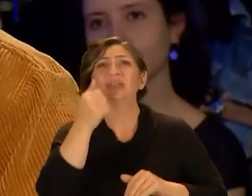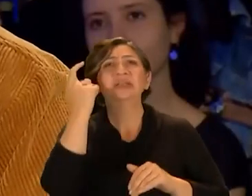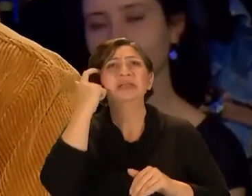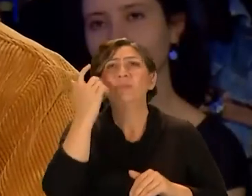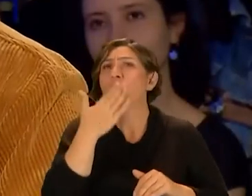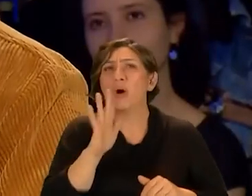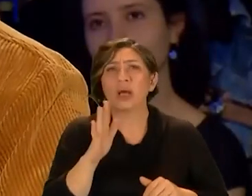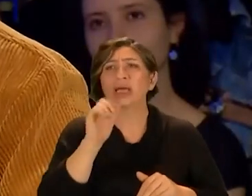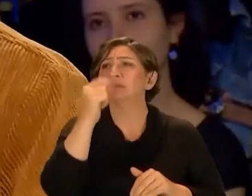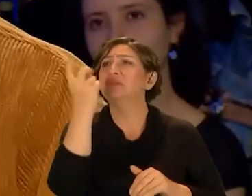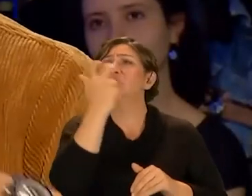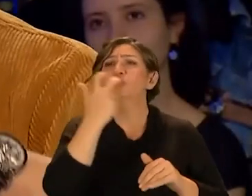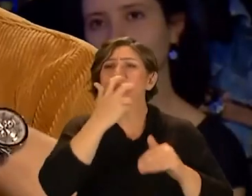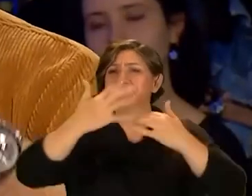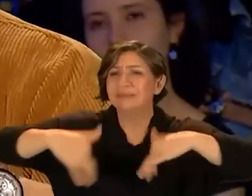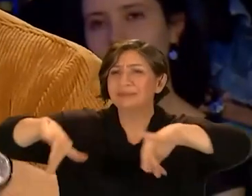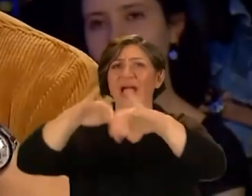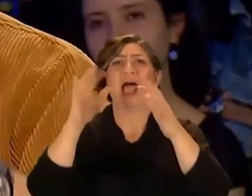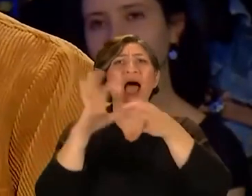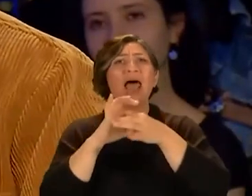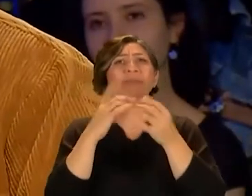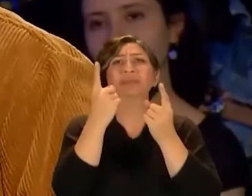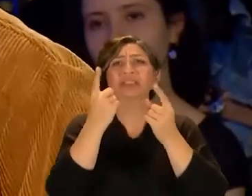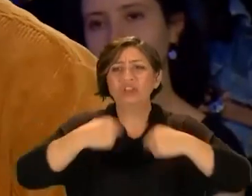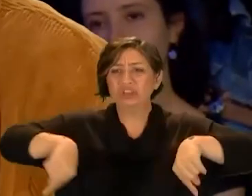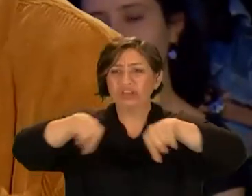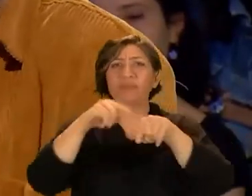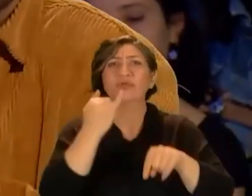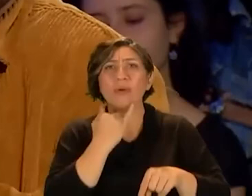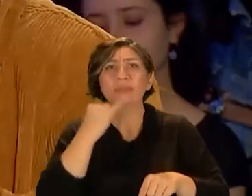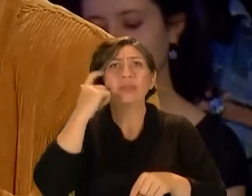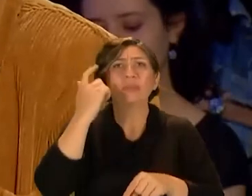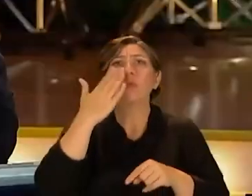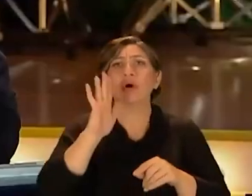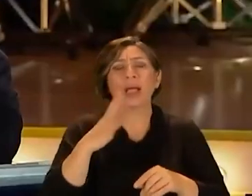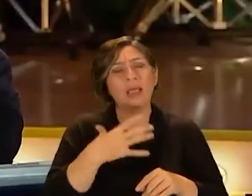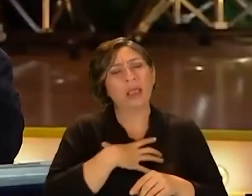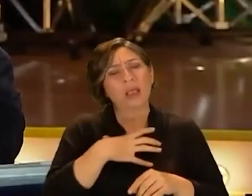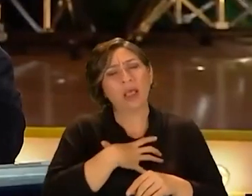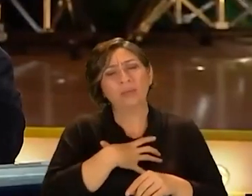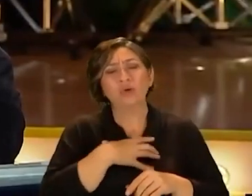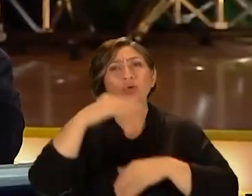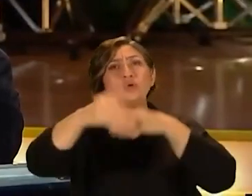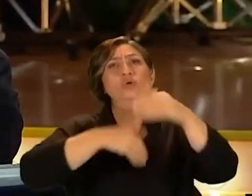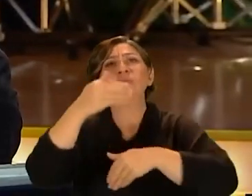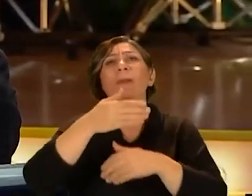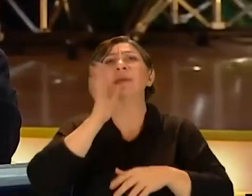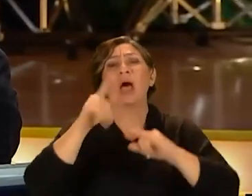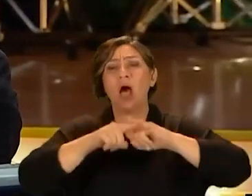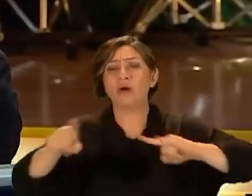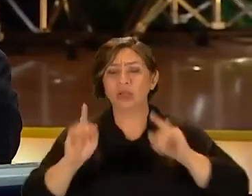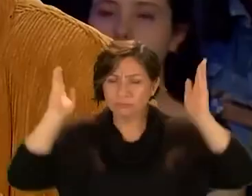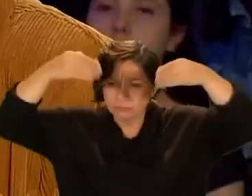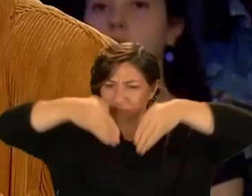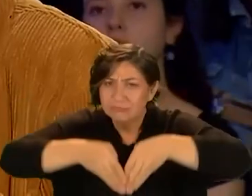tanıdığım yokken Hiçbir müzikle alakalı bir torpilim tanıdığım yokken Yüzme bilmeden havuza